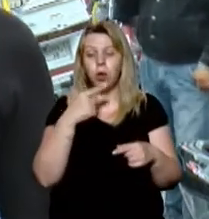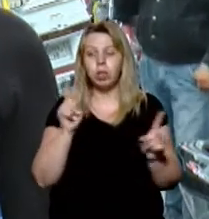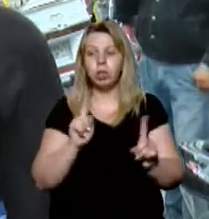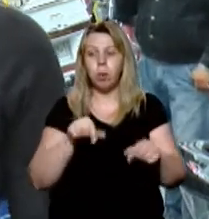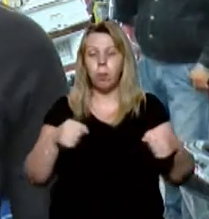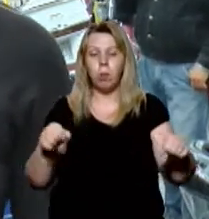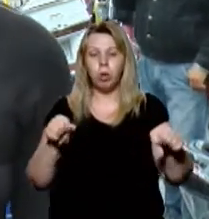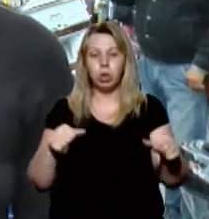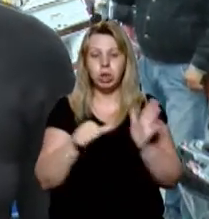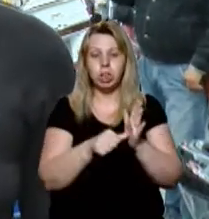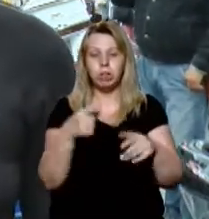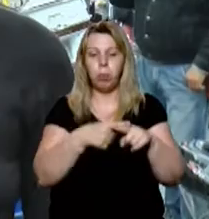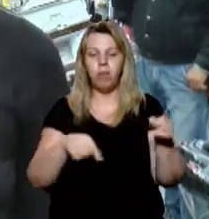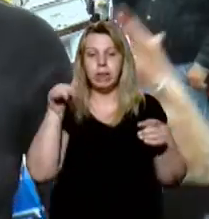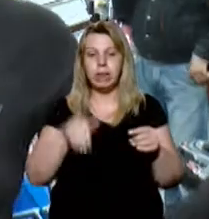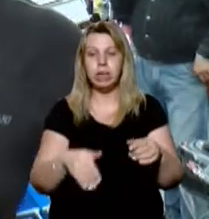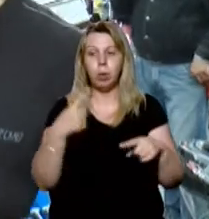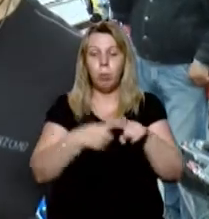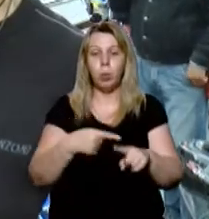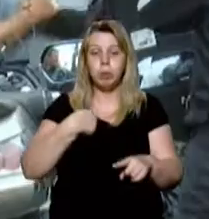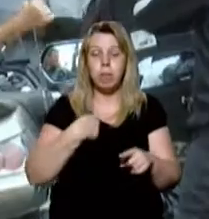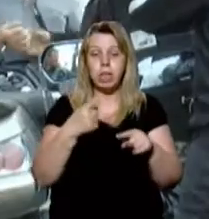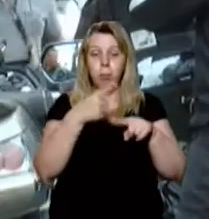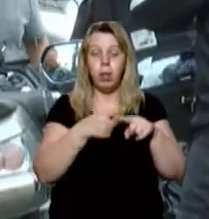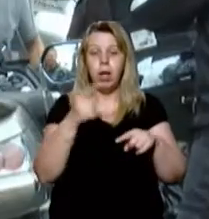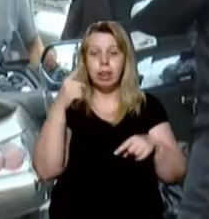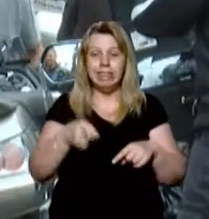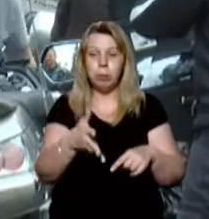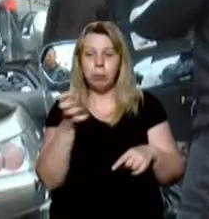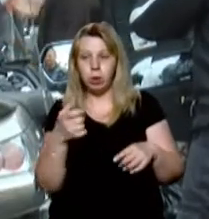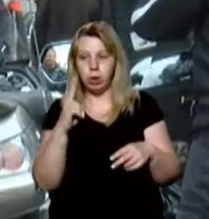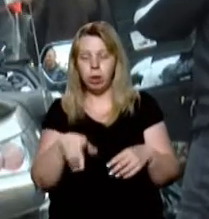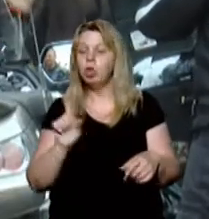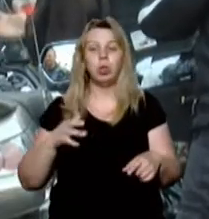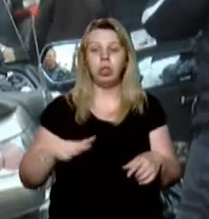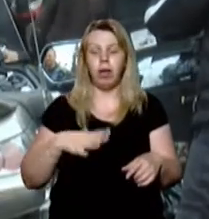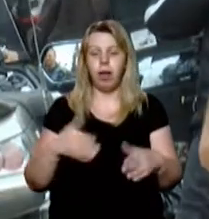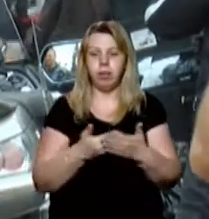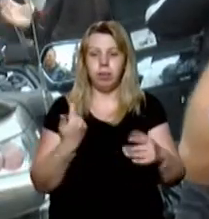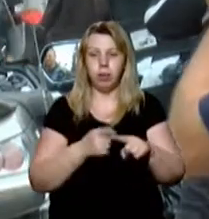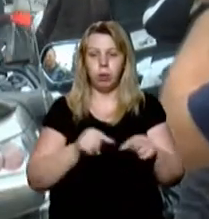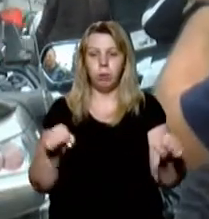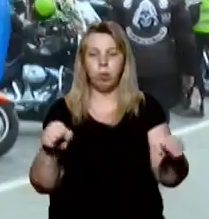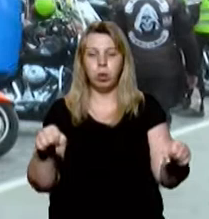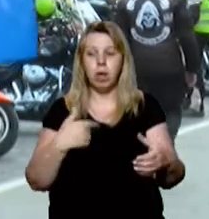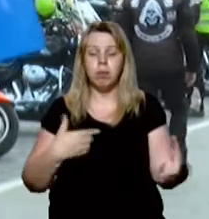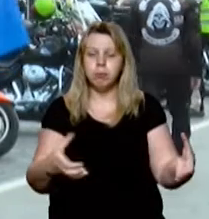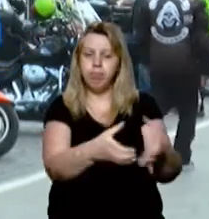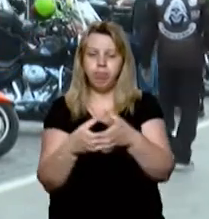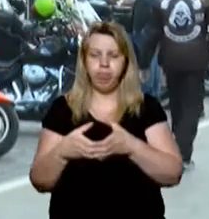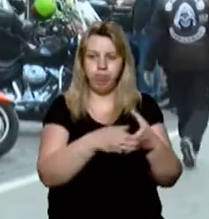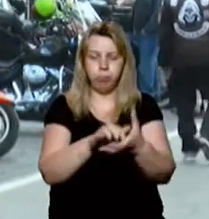мотопробіг 6,5 тисяч, то плюс мої ще півтори. Що чекаєте від цього вічної мотоциклі? Єднання. Ми